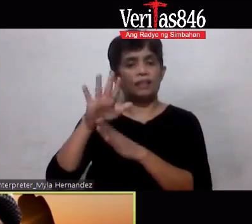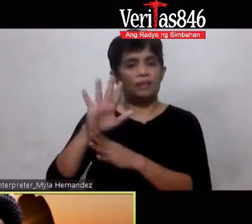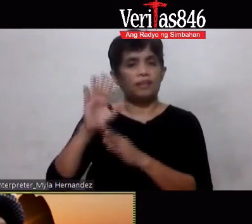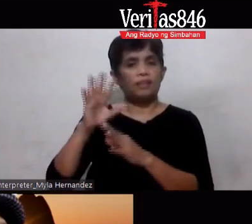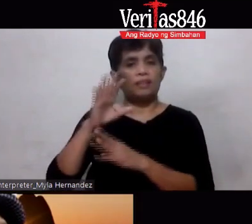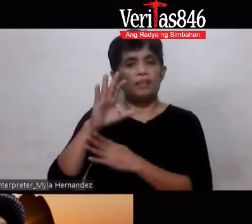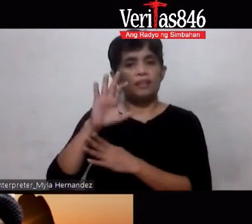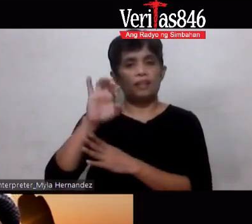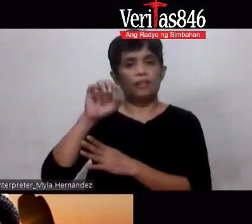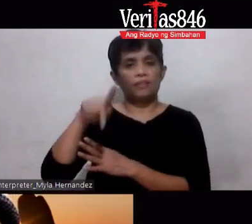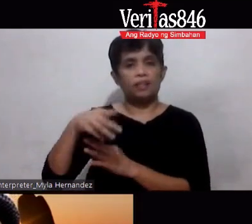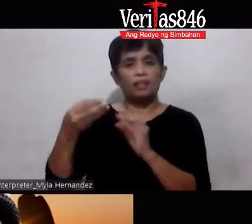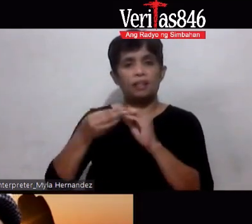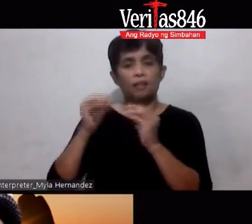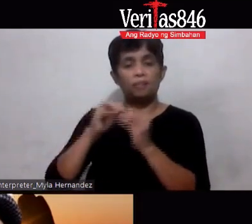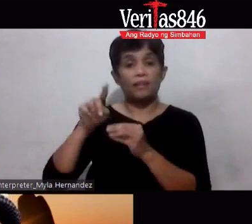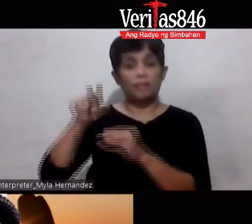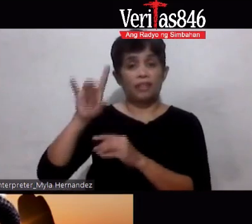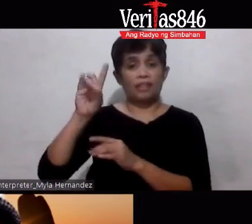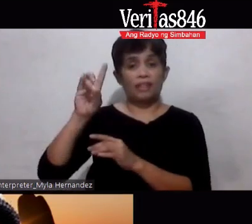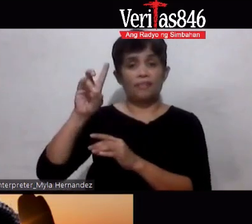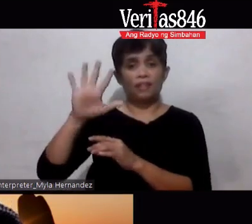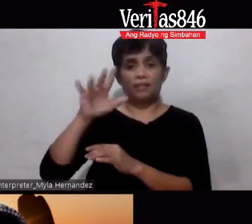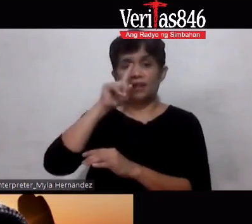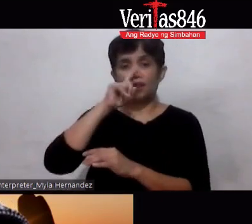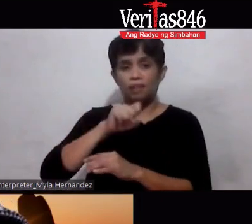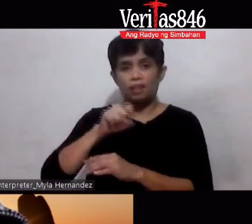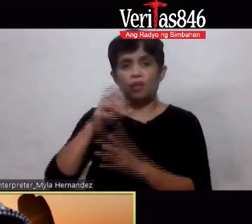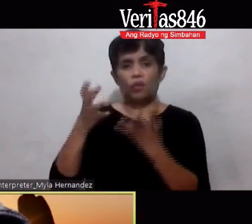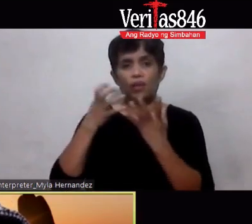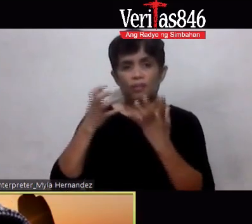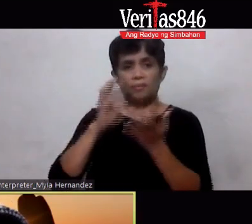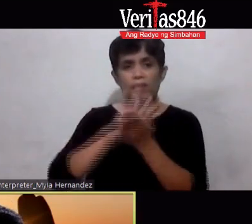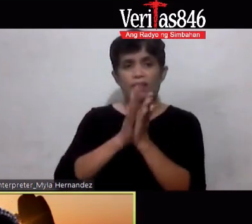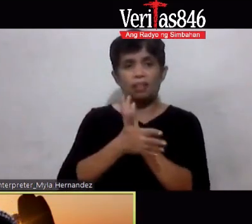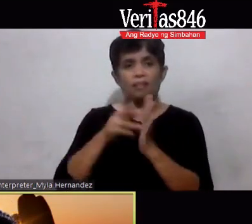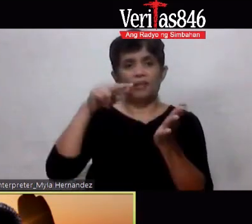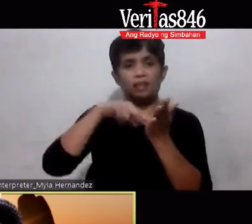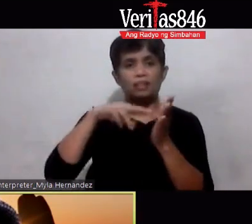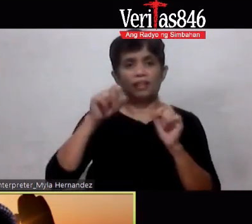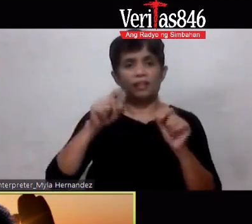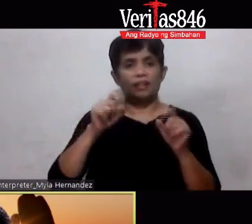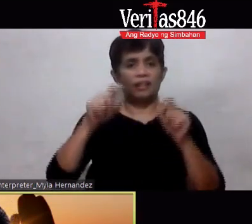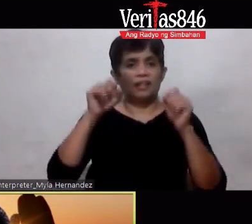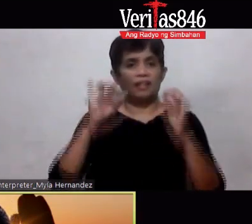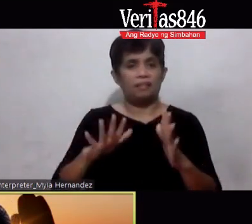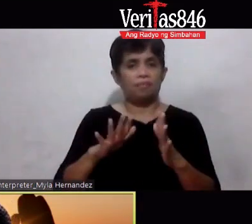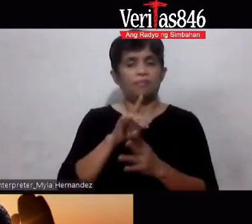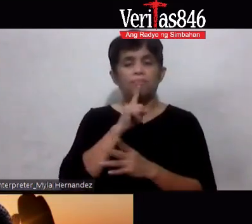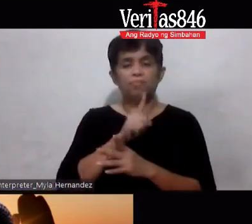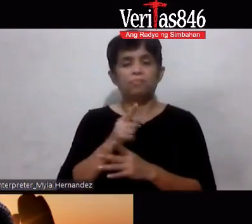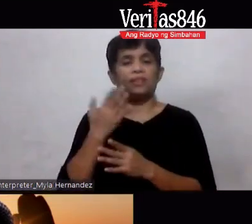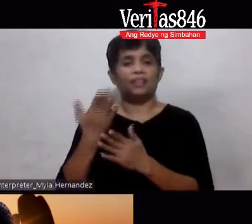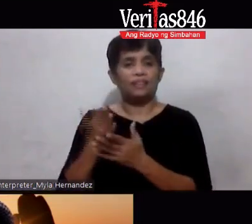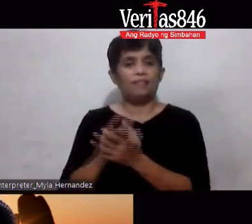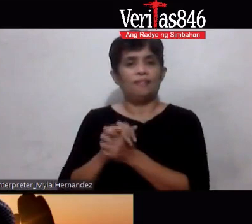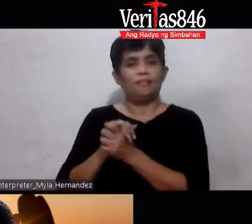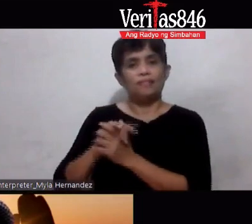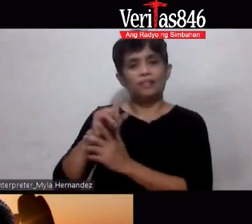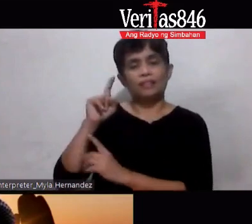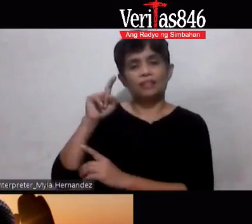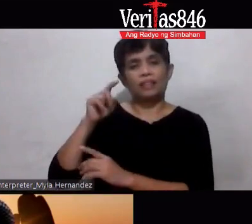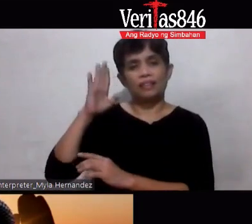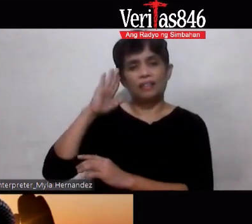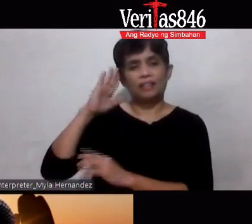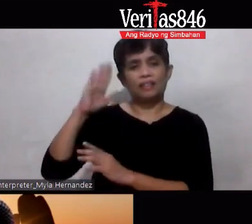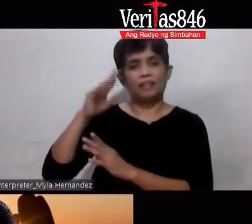tapos kita nyo 75 years old gusto pang maging reseller ay talaga sobrang bilib ako sobrang bilib ako sa ating